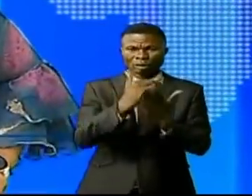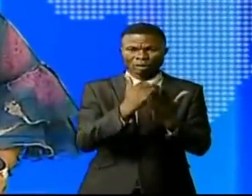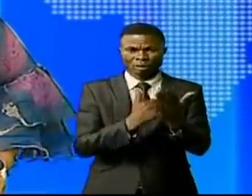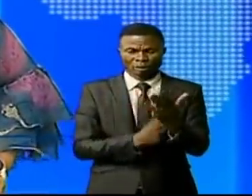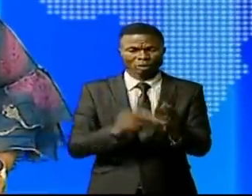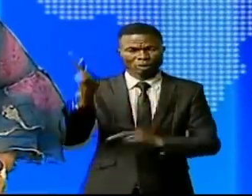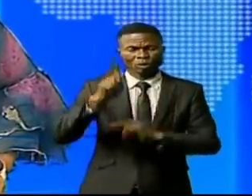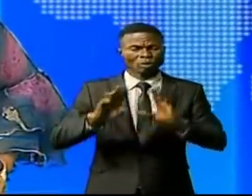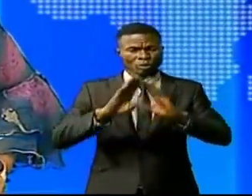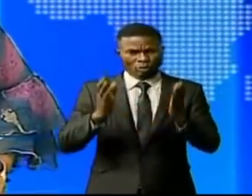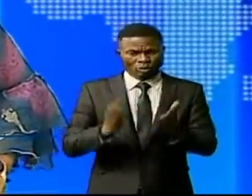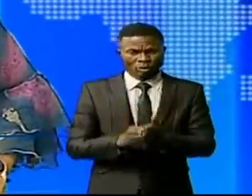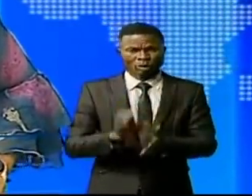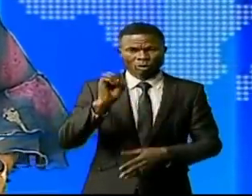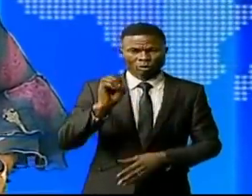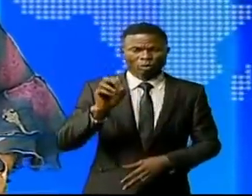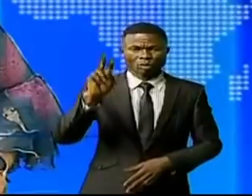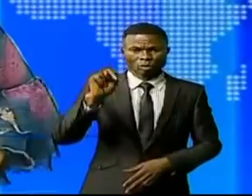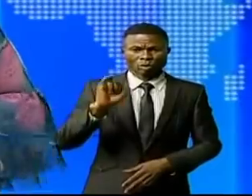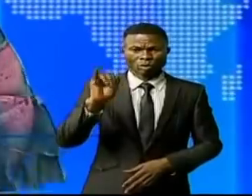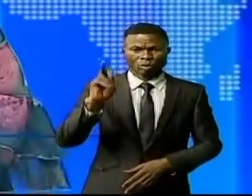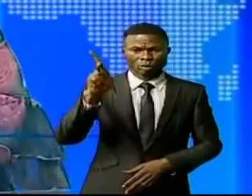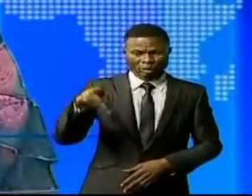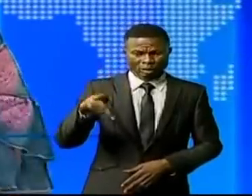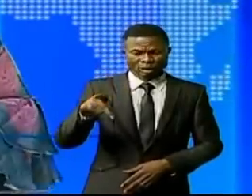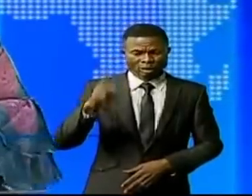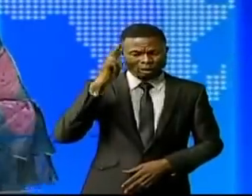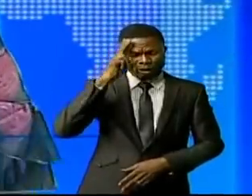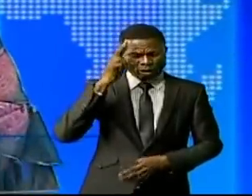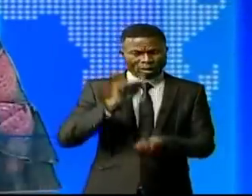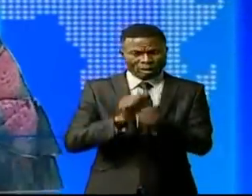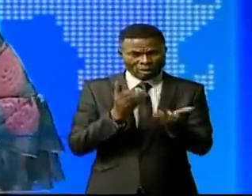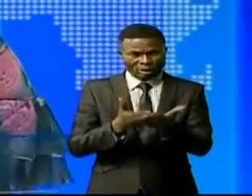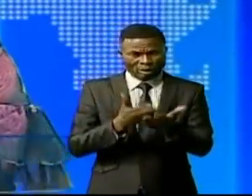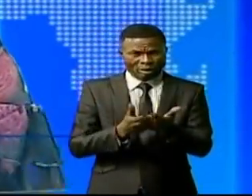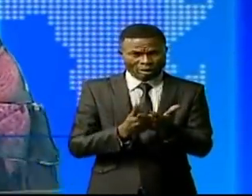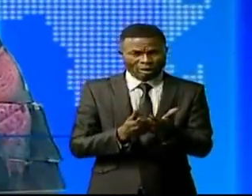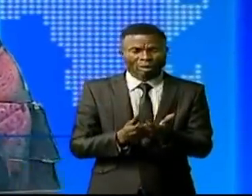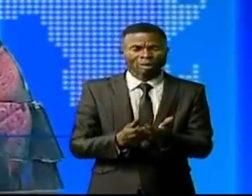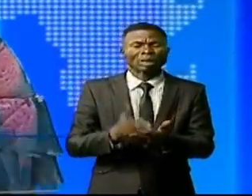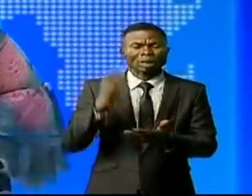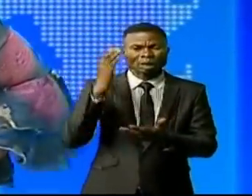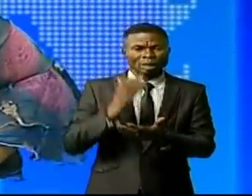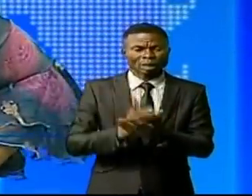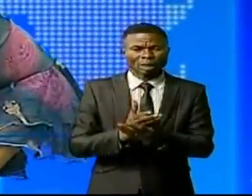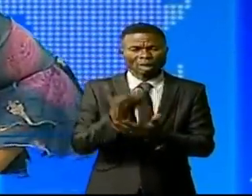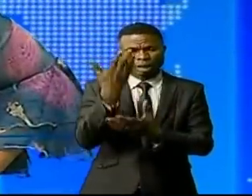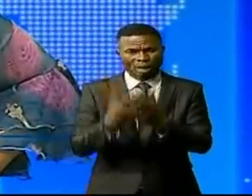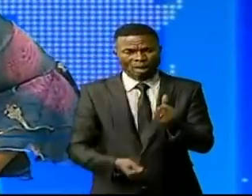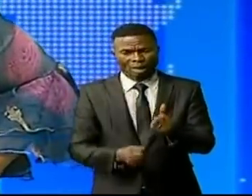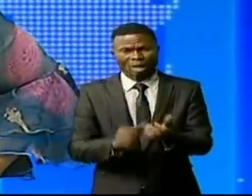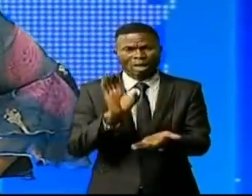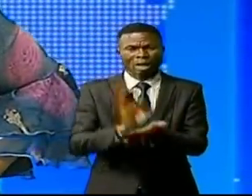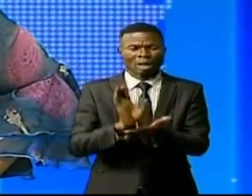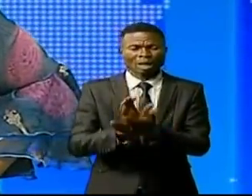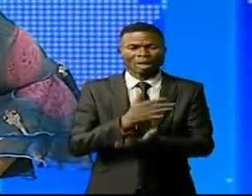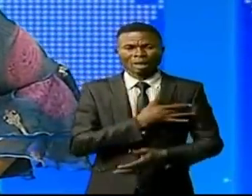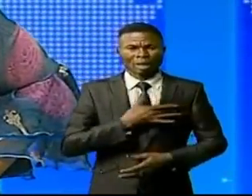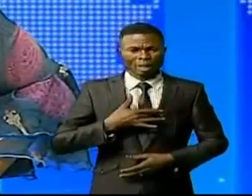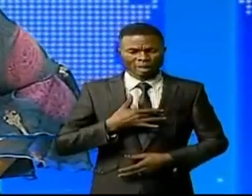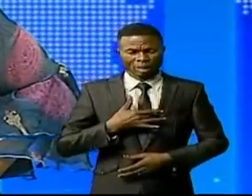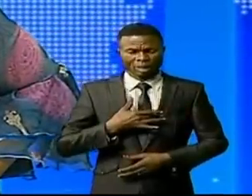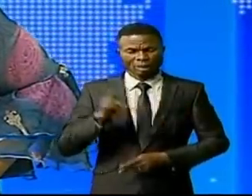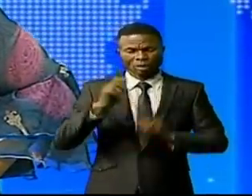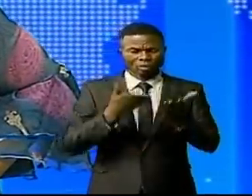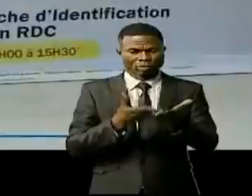de la population, ONIP, réfléchit sur ce point afin de combler la carence de moques de la carte d'identité. Pyrou